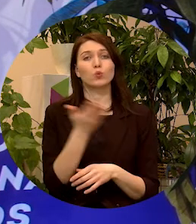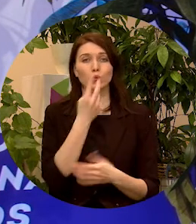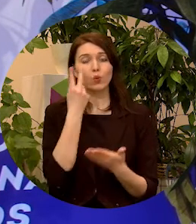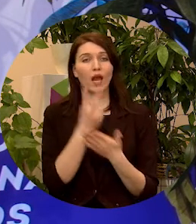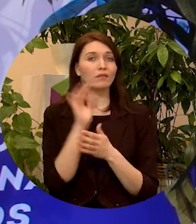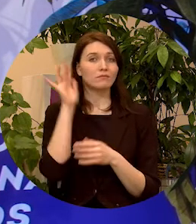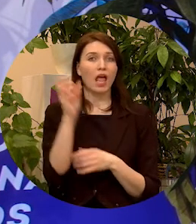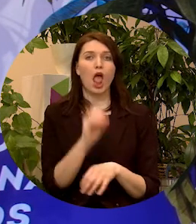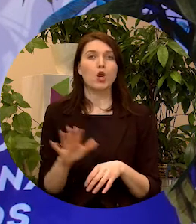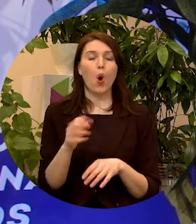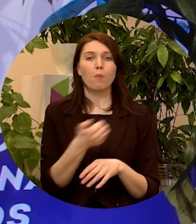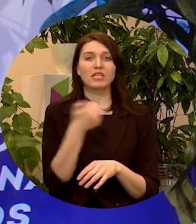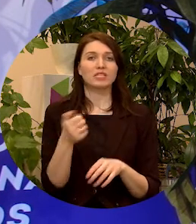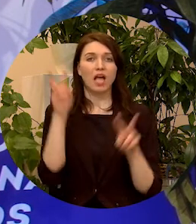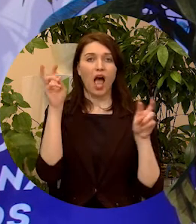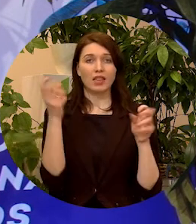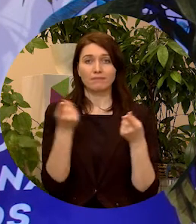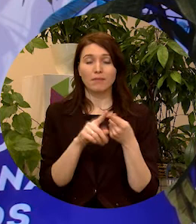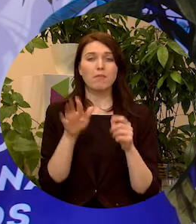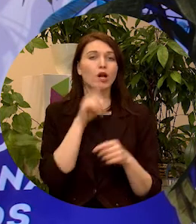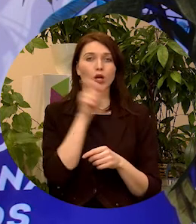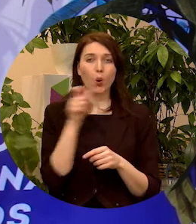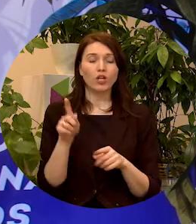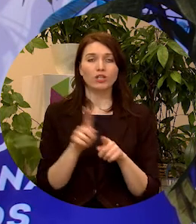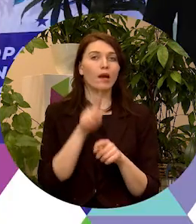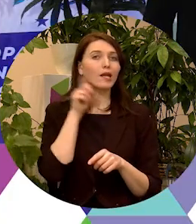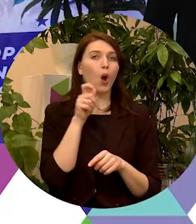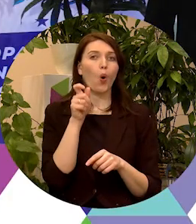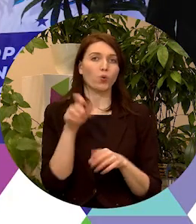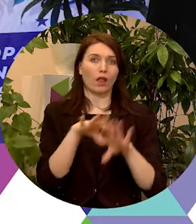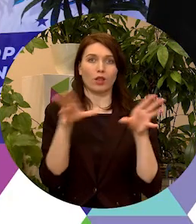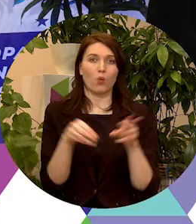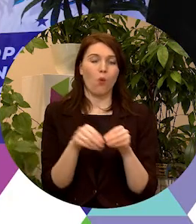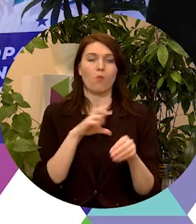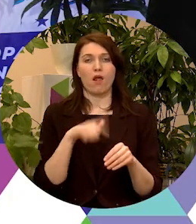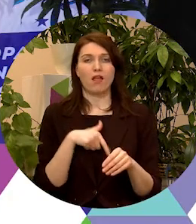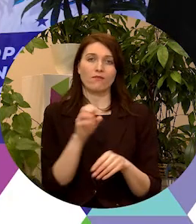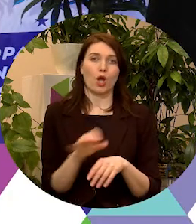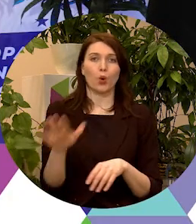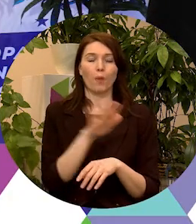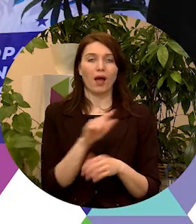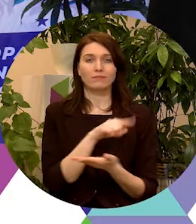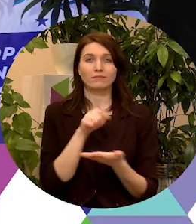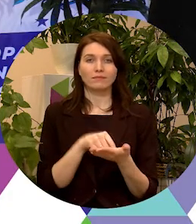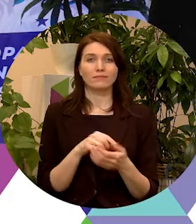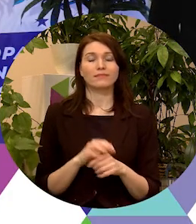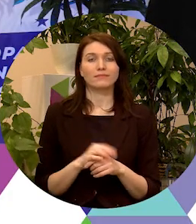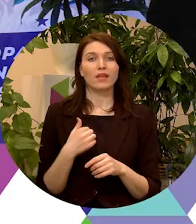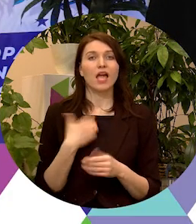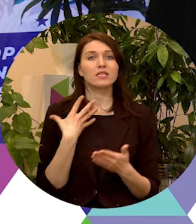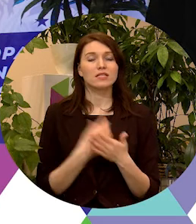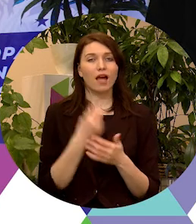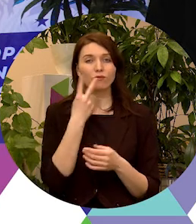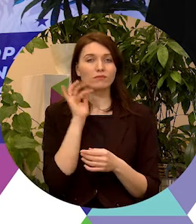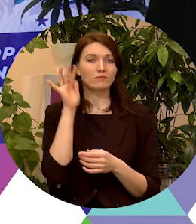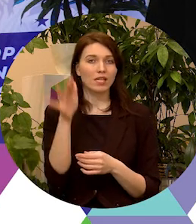Eiropas gada kontekstā par jauniešiem un jaunatni Eiropā un Latvijā? Es savu vīziju smēlos